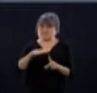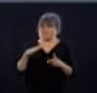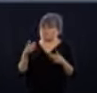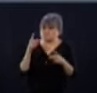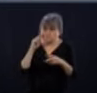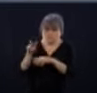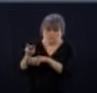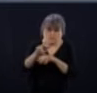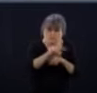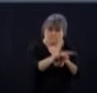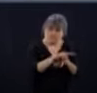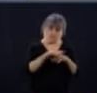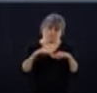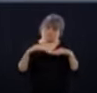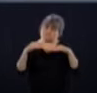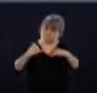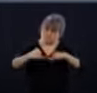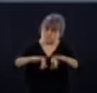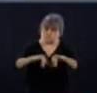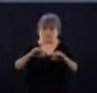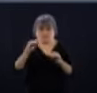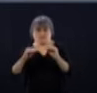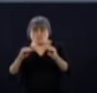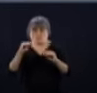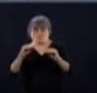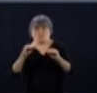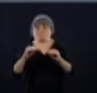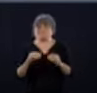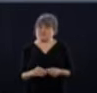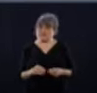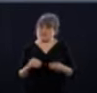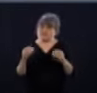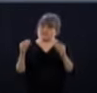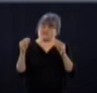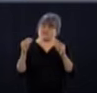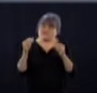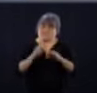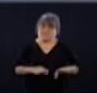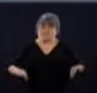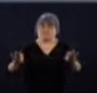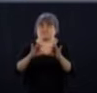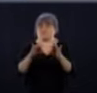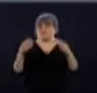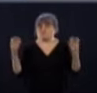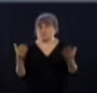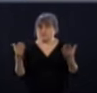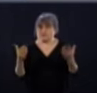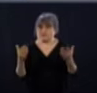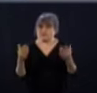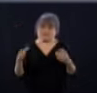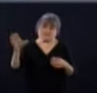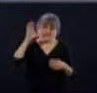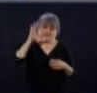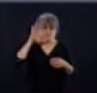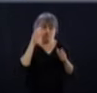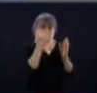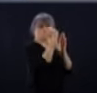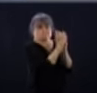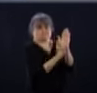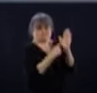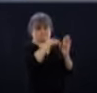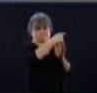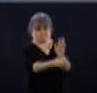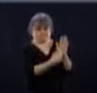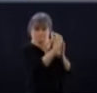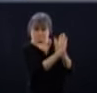c'est vraiment la discipline. Et tout ce plan-là de réouverture graduelle des régions du Québec, de la même façon que le plan de réouverture des écoles, des services